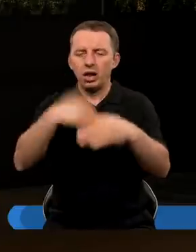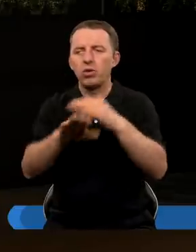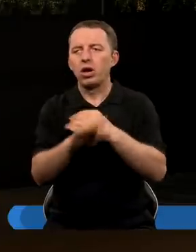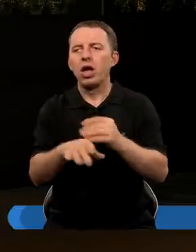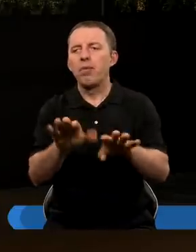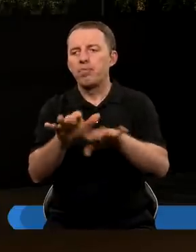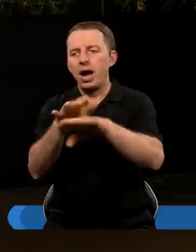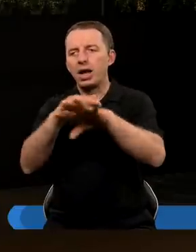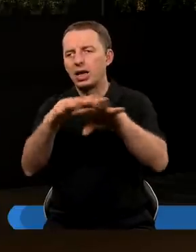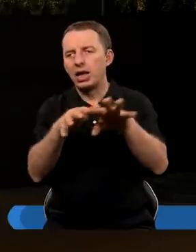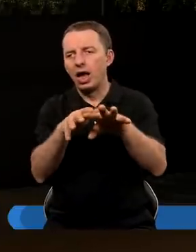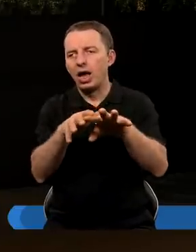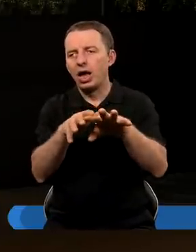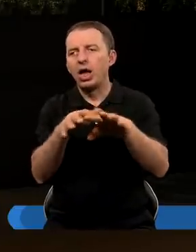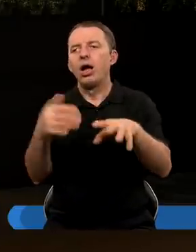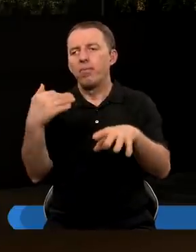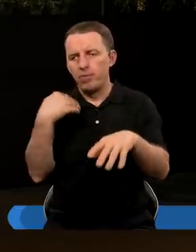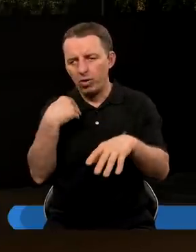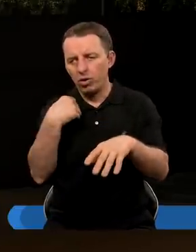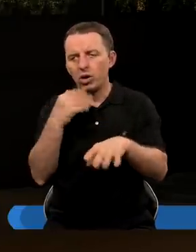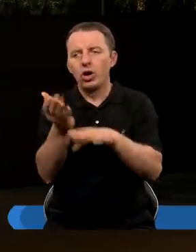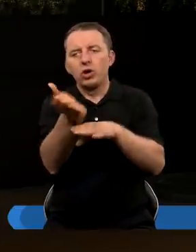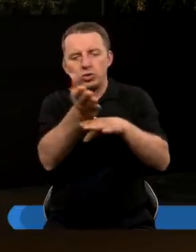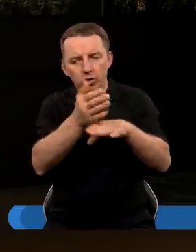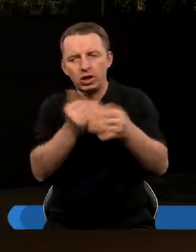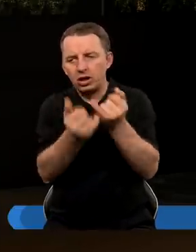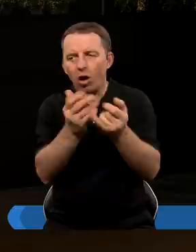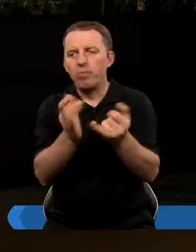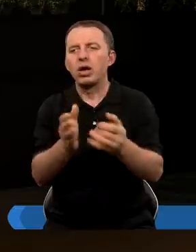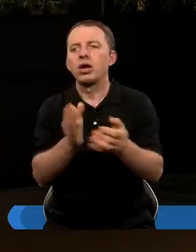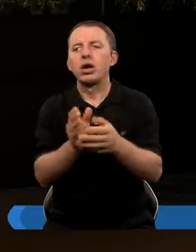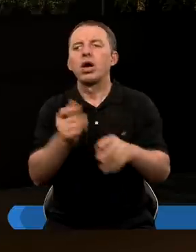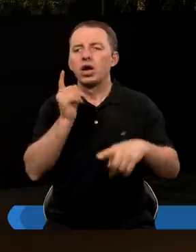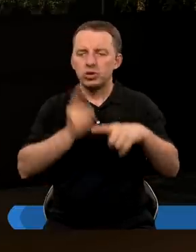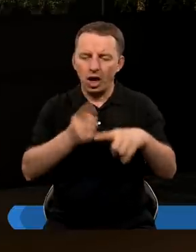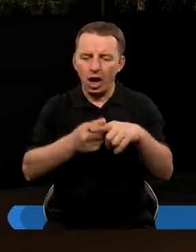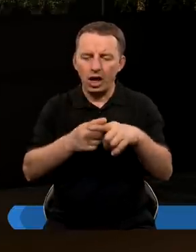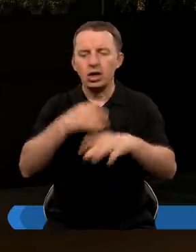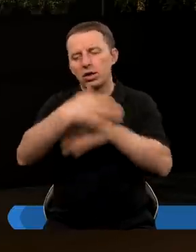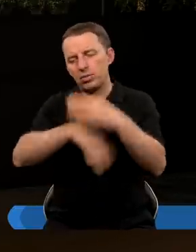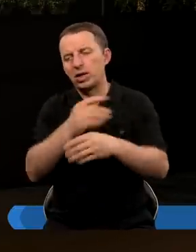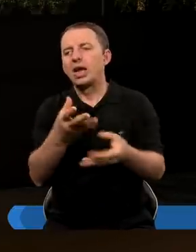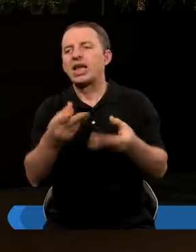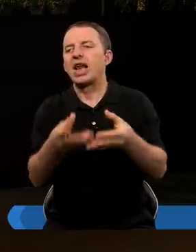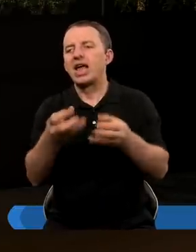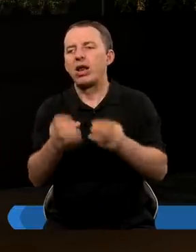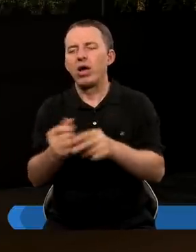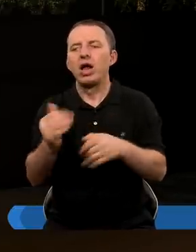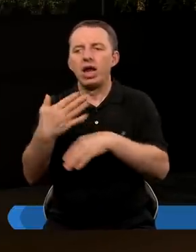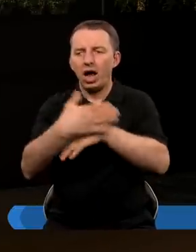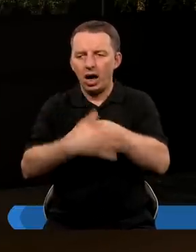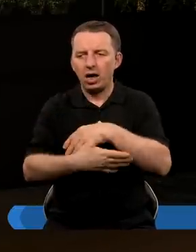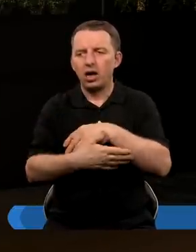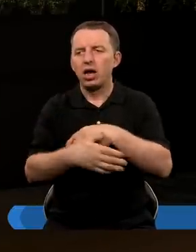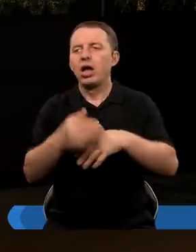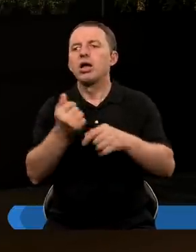palce były, czyli stopy w zasadzie były żelazo zmieszane z gliną. I na